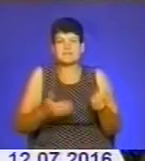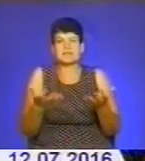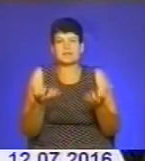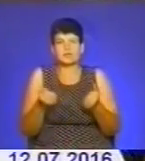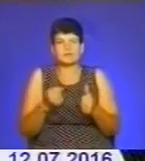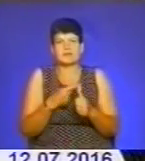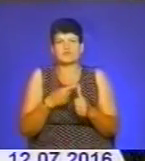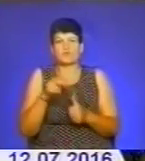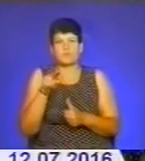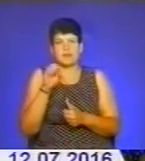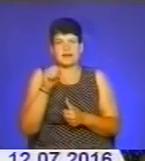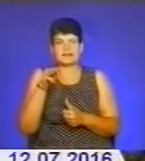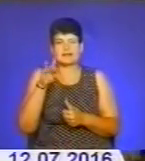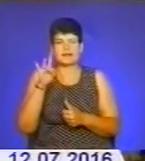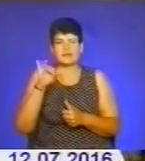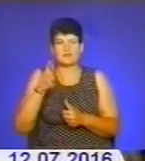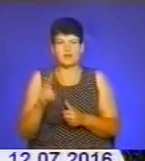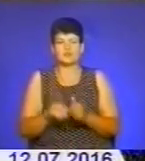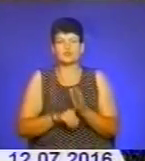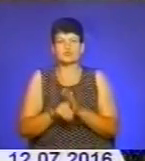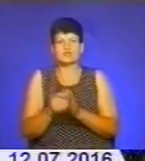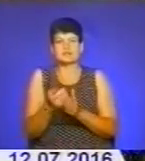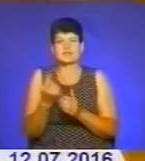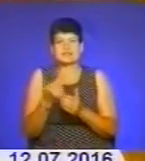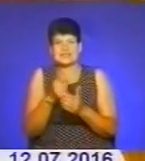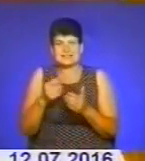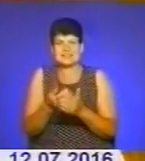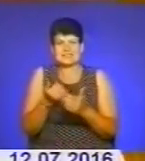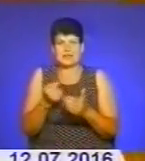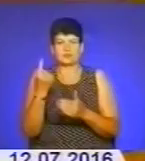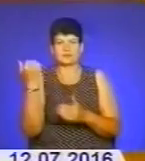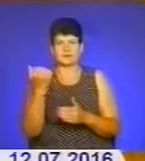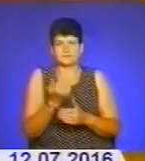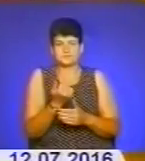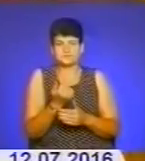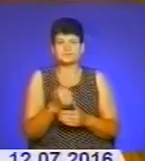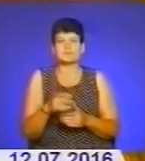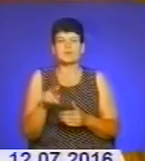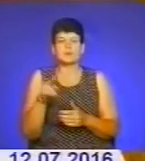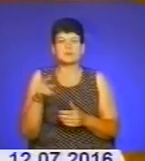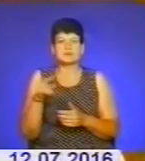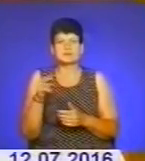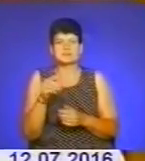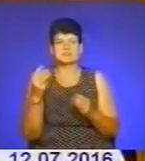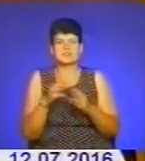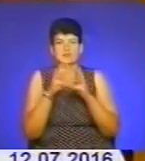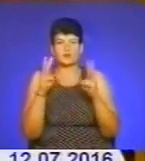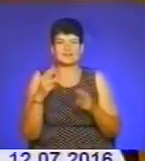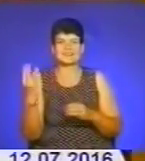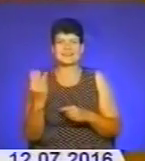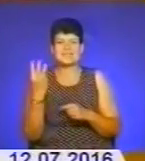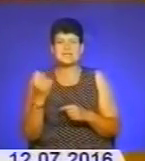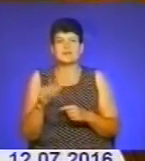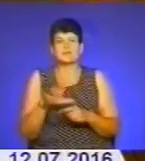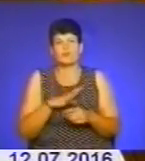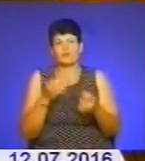Петрівка. Він розпочався за тиждень Святої Трійці. Апостол Петро, один з перших і найближчих учнів Христа, спочатку